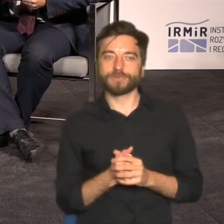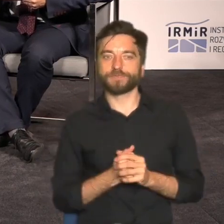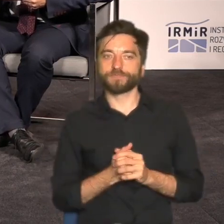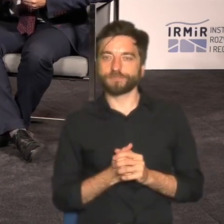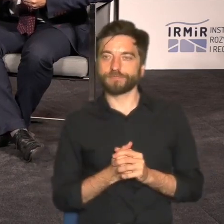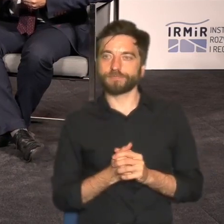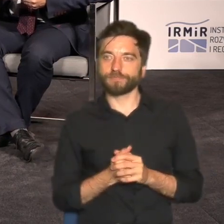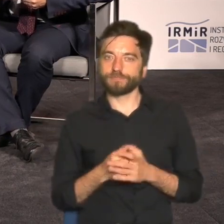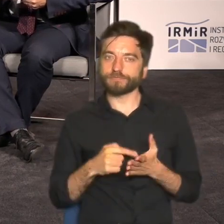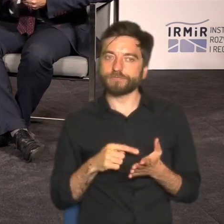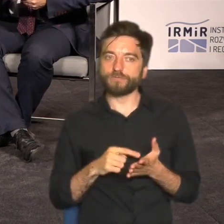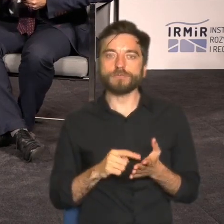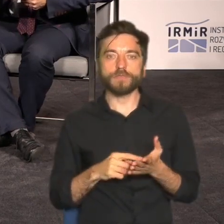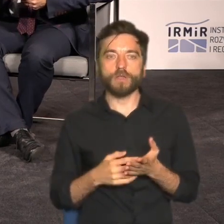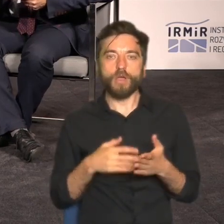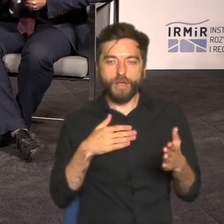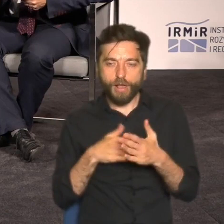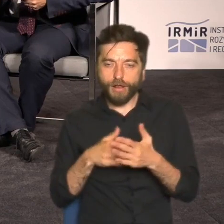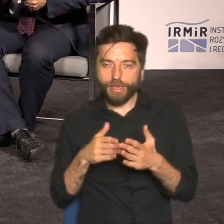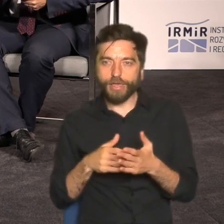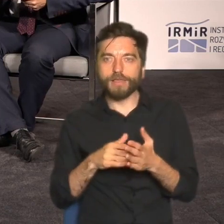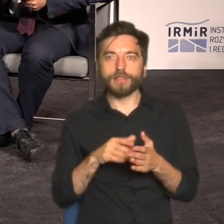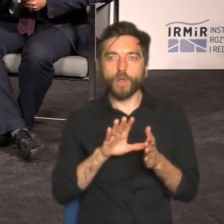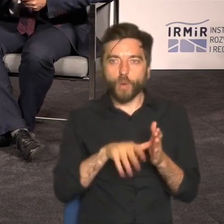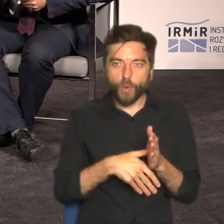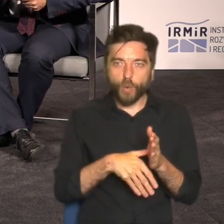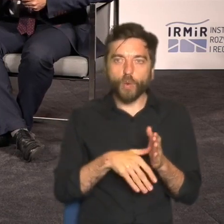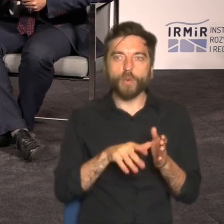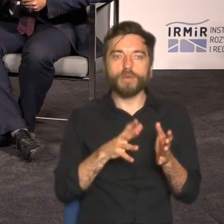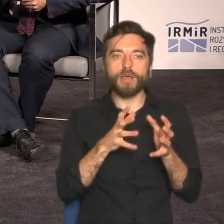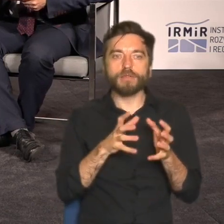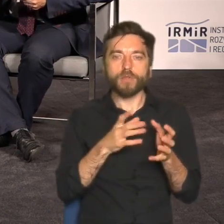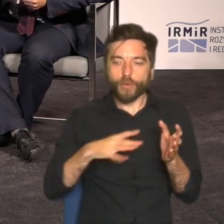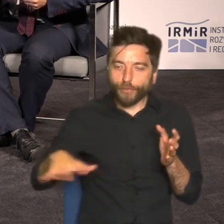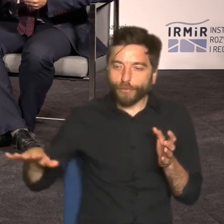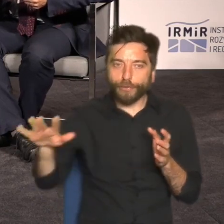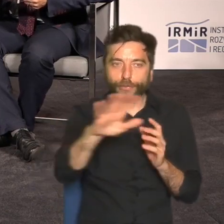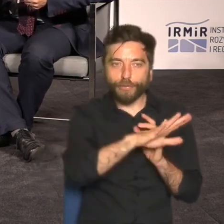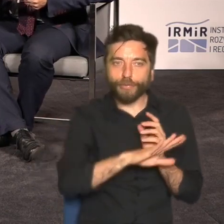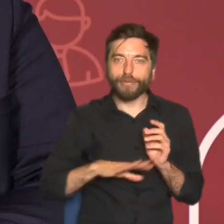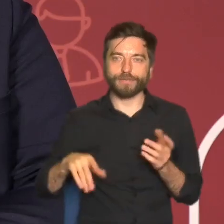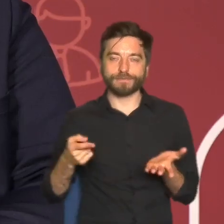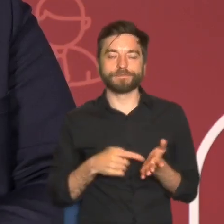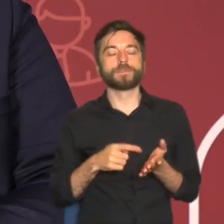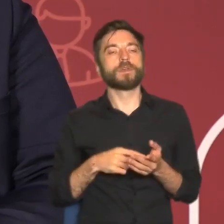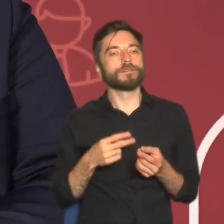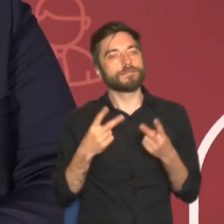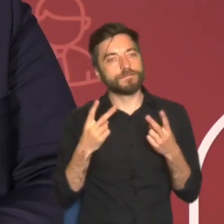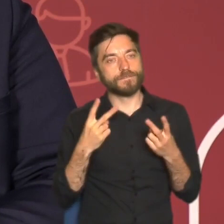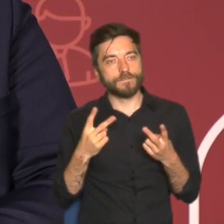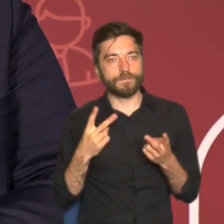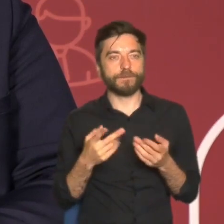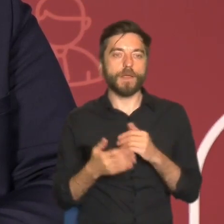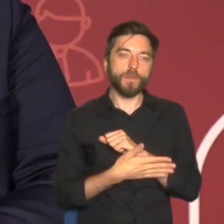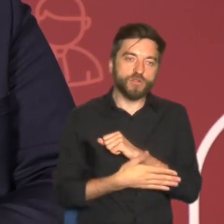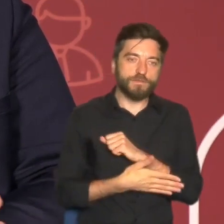do ograniczenia suburbanizacji tak wydaje mi się że podstawowa kwestia jeśli popatrzymy na te